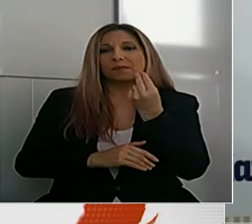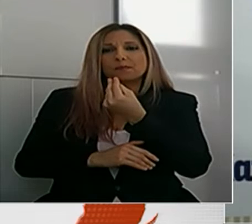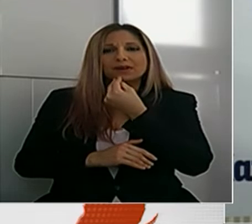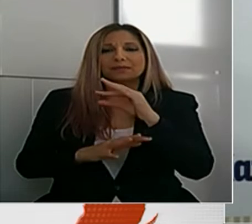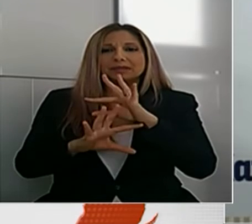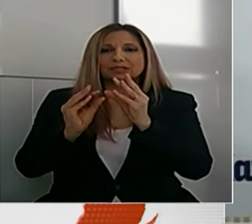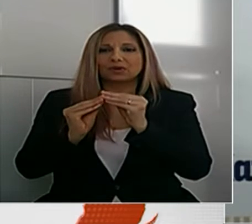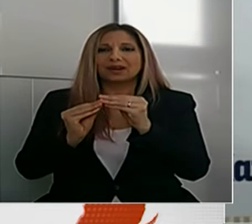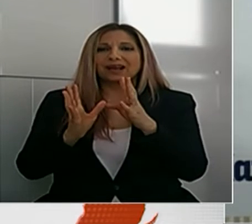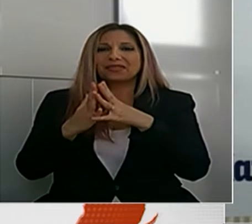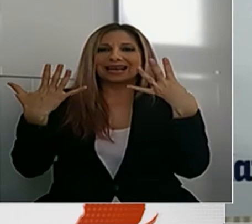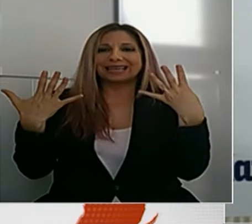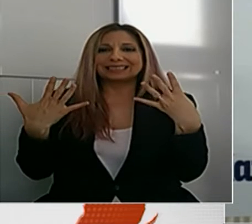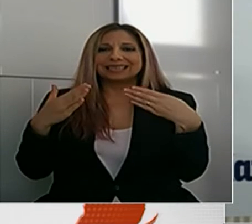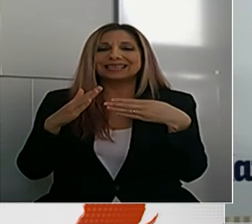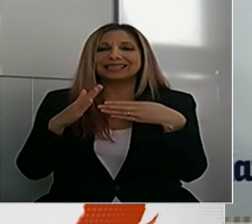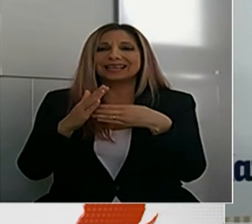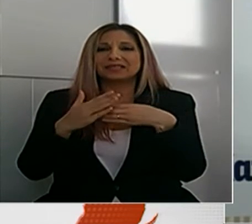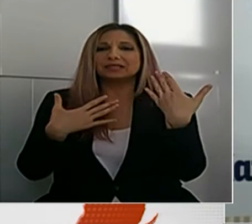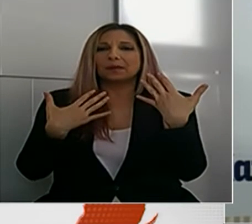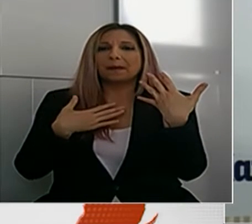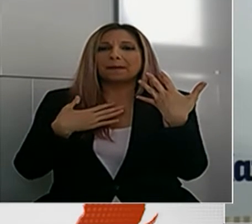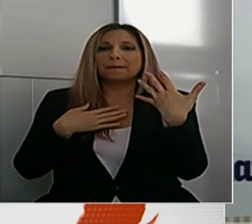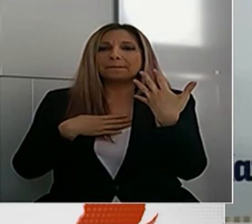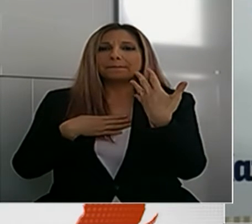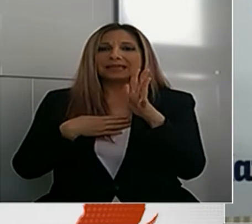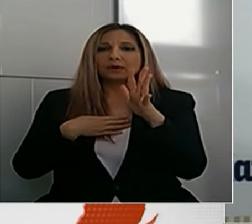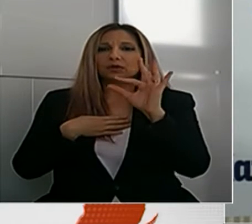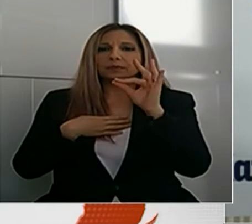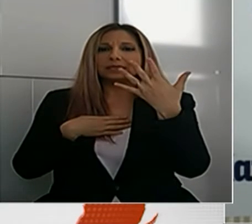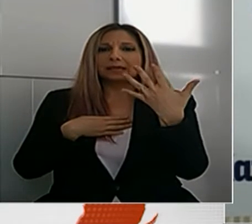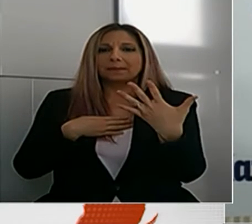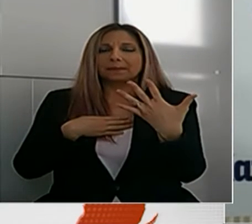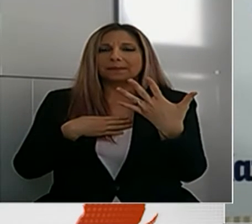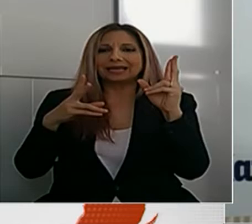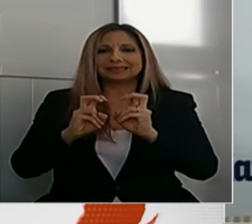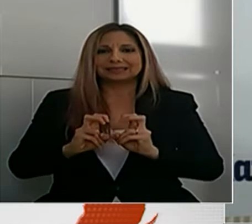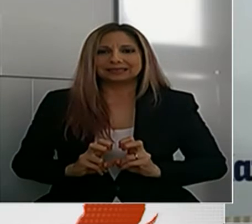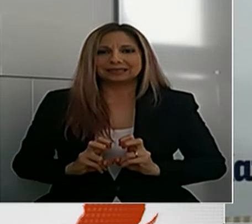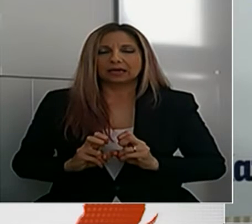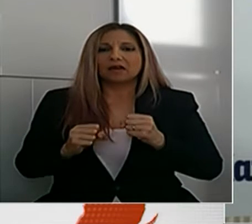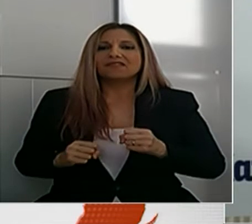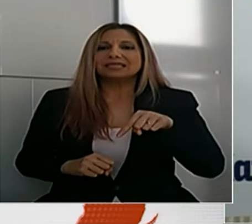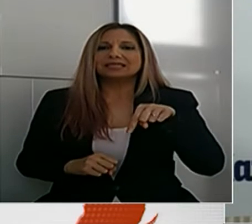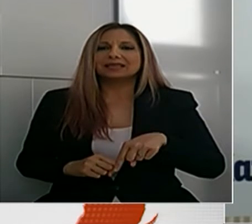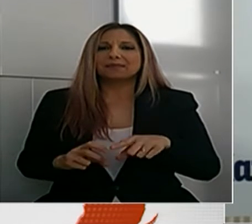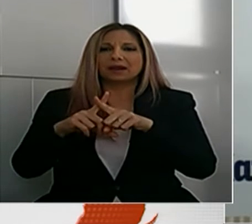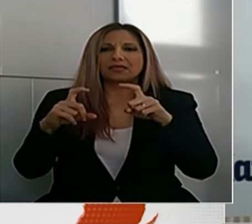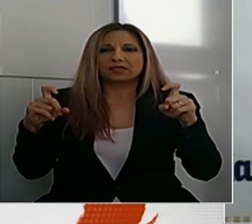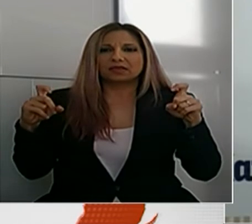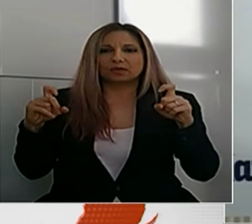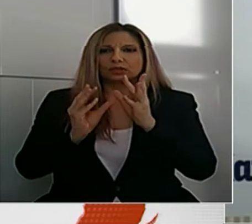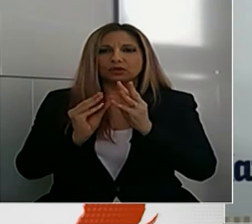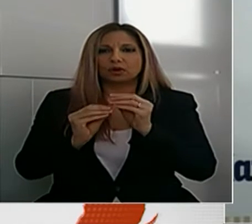.555 εργαστηριακές εξετάσεις. Με βάση και τα σημερινά δεδομένα ο συνολικός